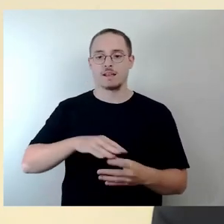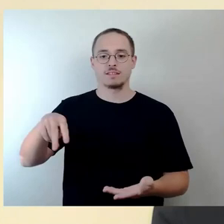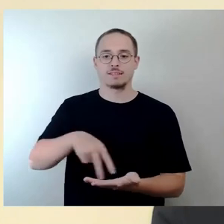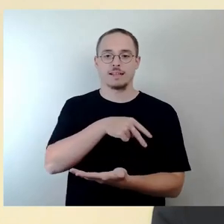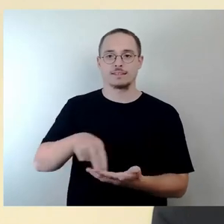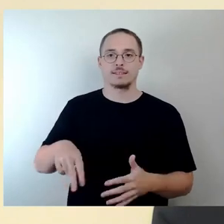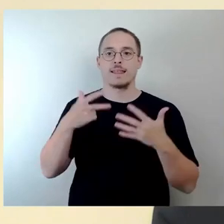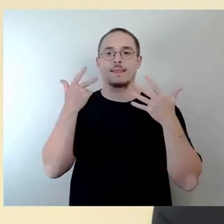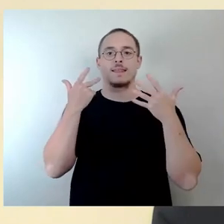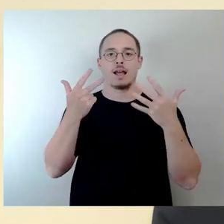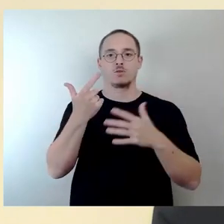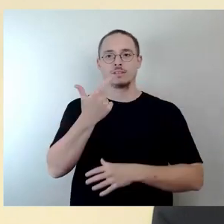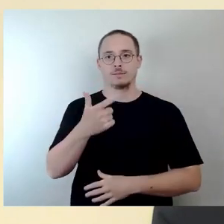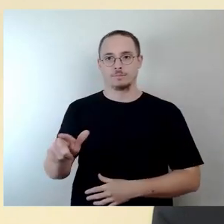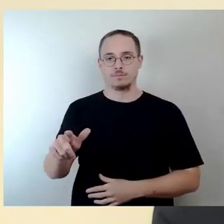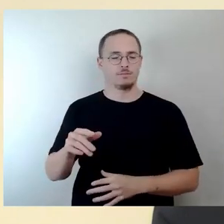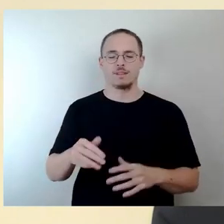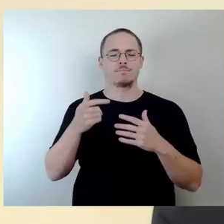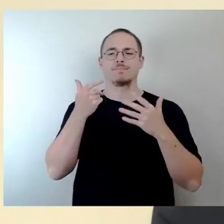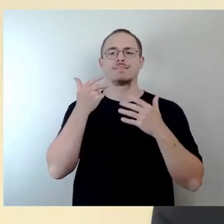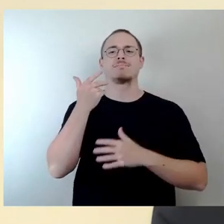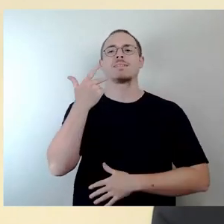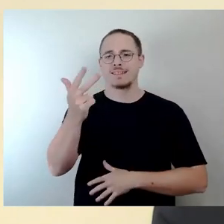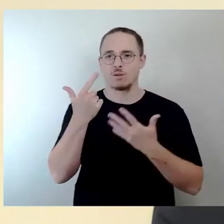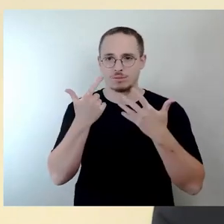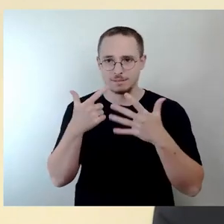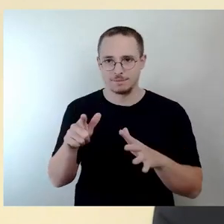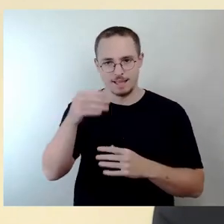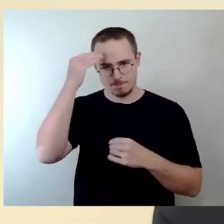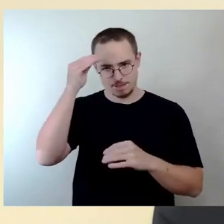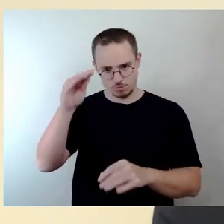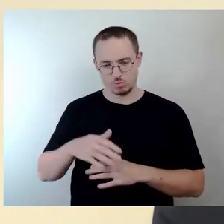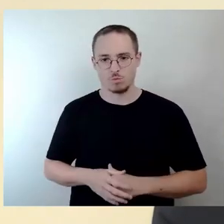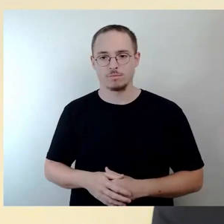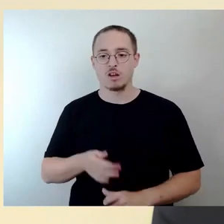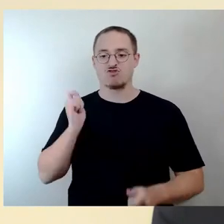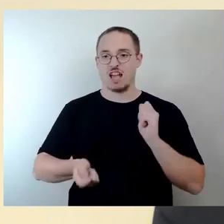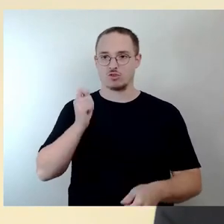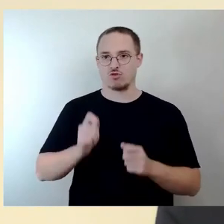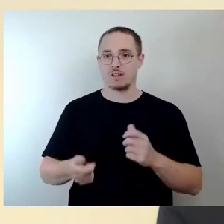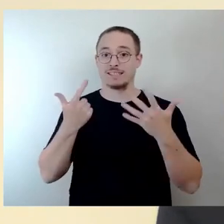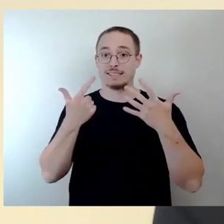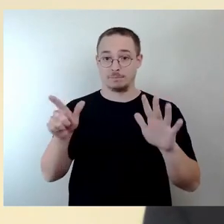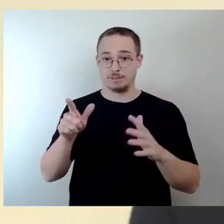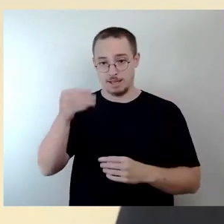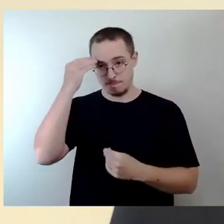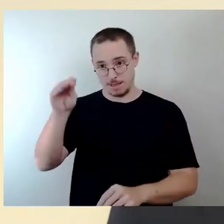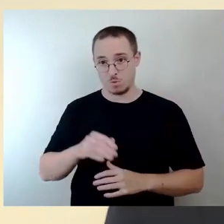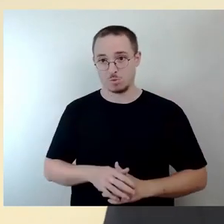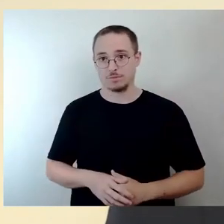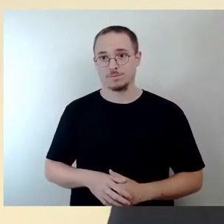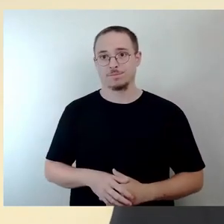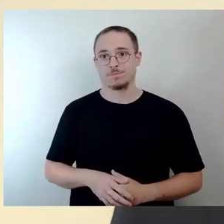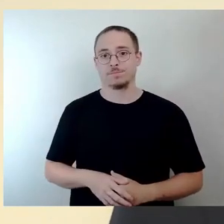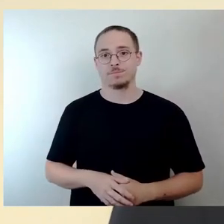Anmeldungen, Schlagzeug mit 70 Anmeldungen und dann geht es deutlich runter im Bereich